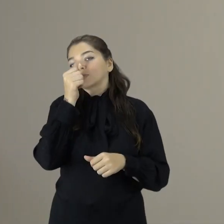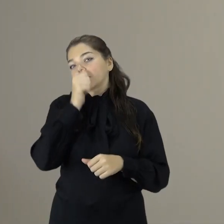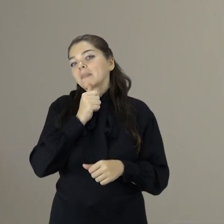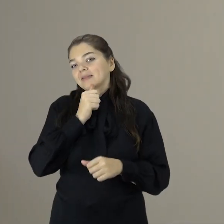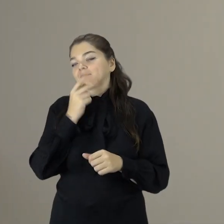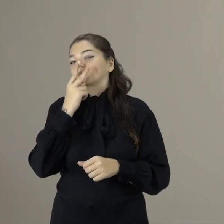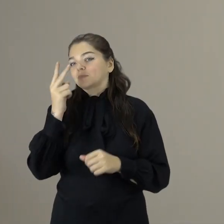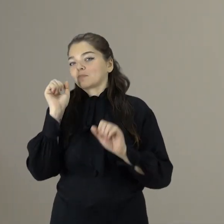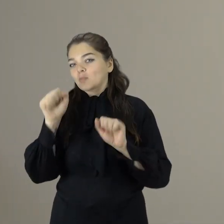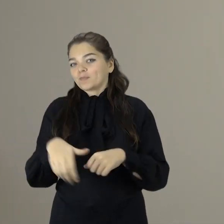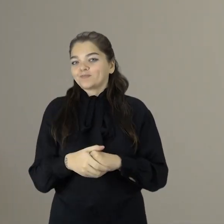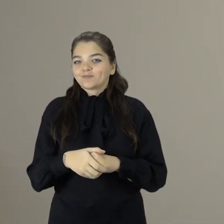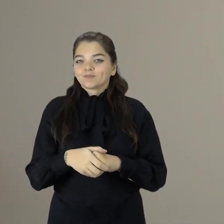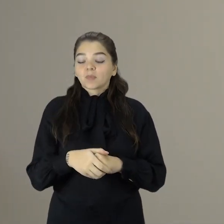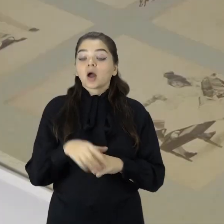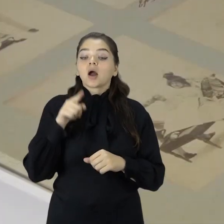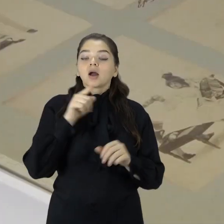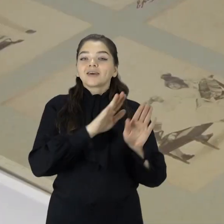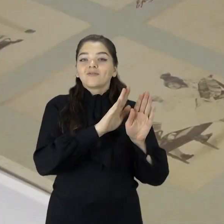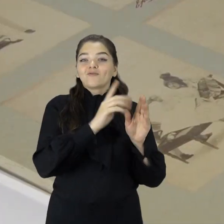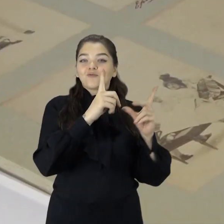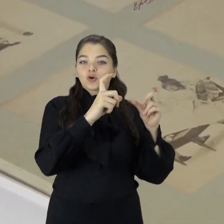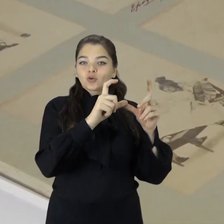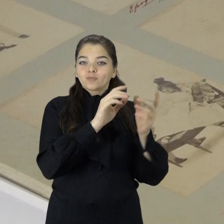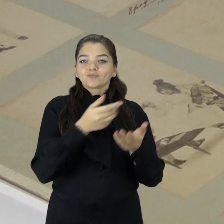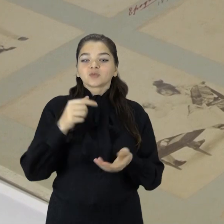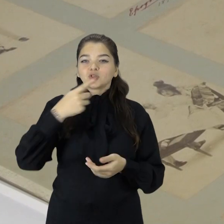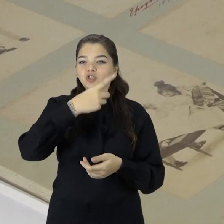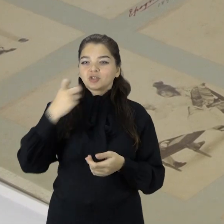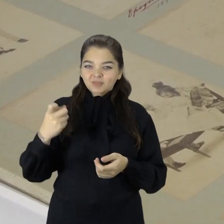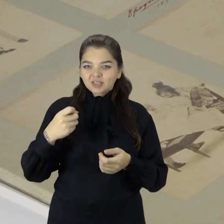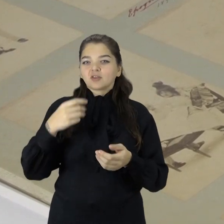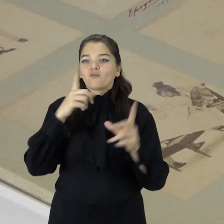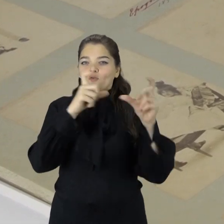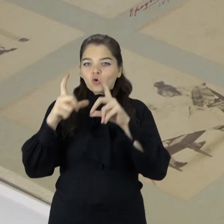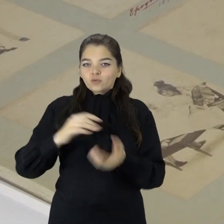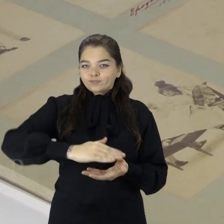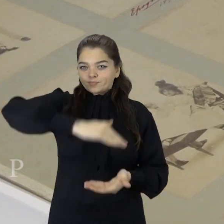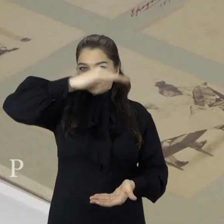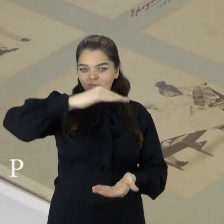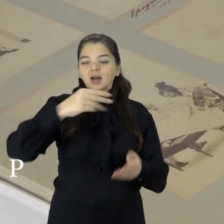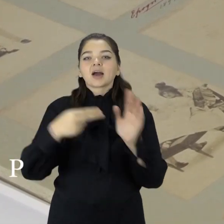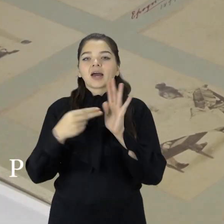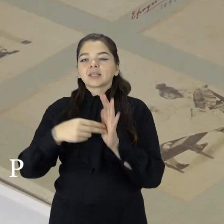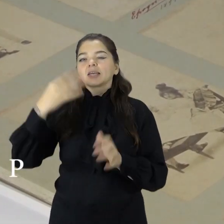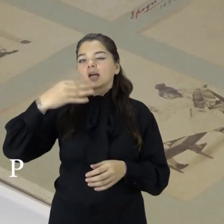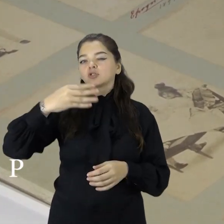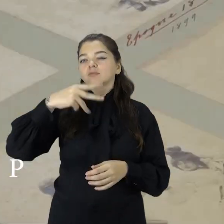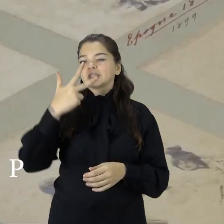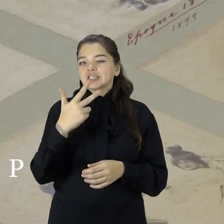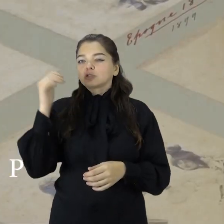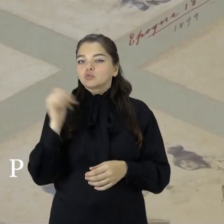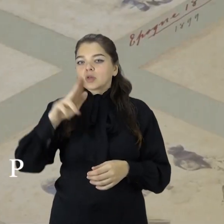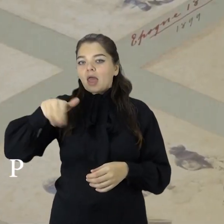2020 metų gegužė. O smalsuoliams išduosime, kad kolekcija, kurią sudaro beveik šimtas fotografijų,